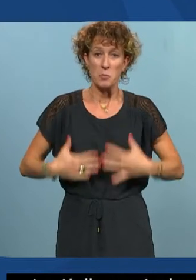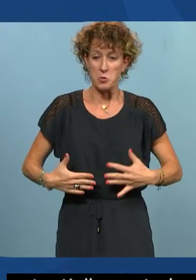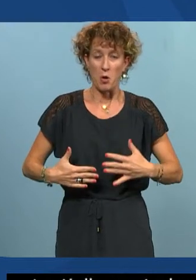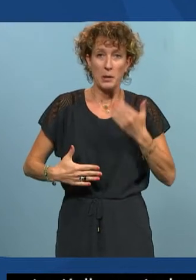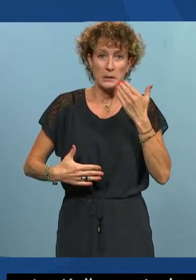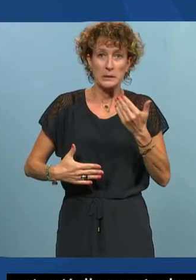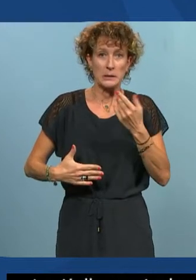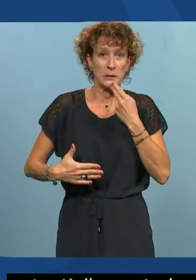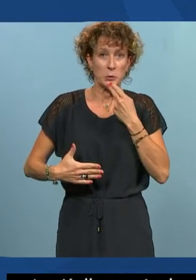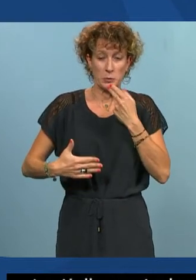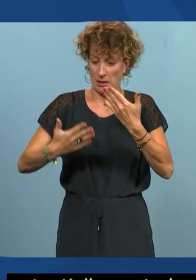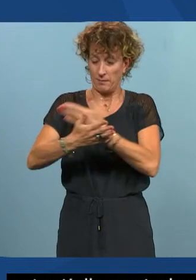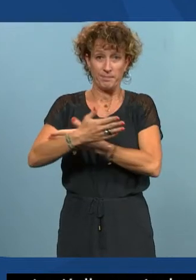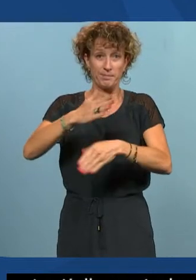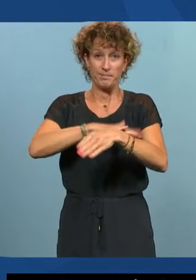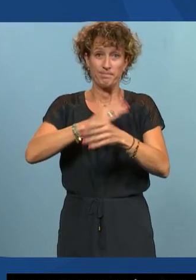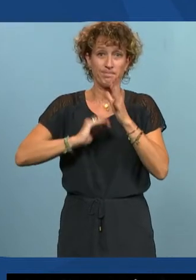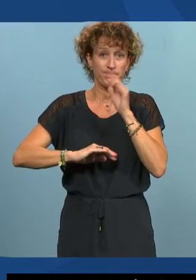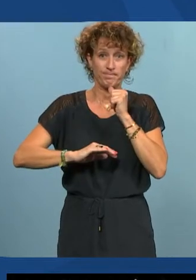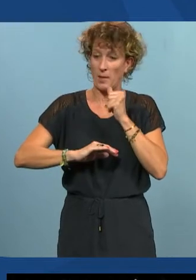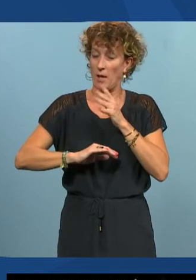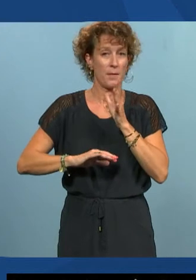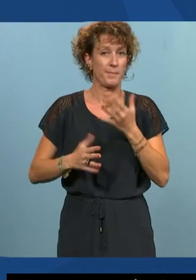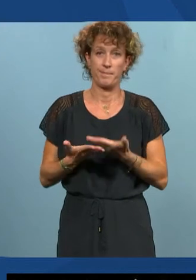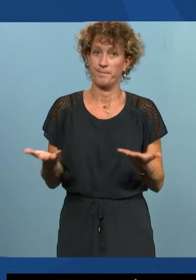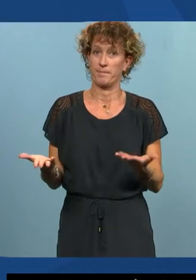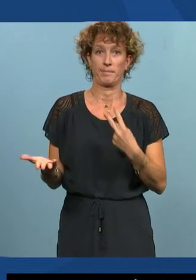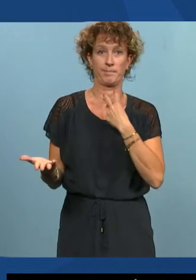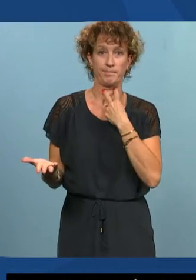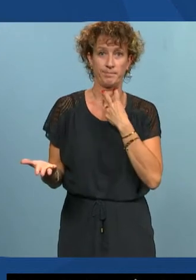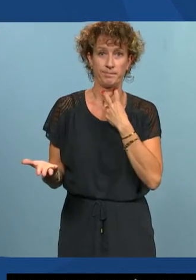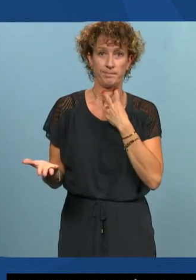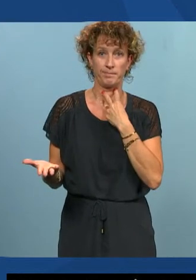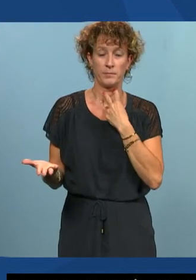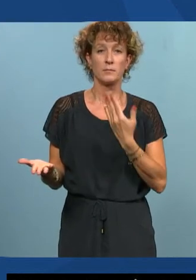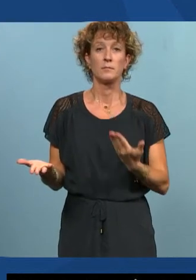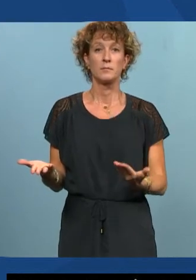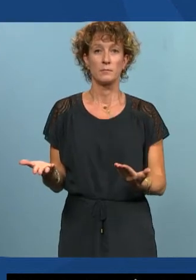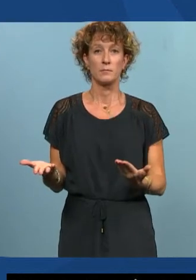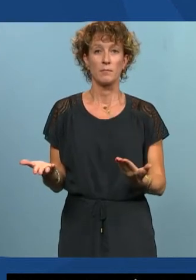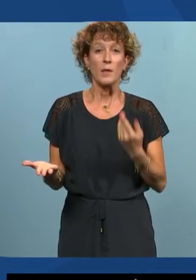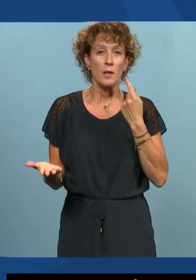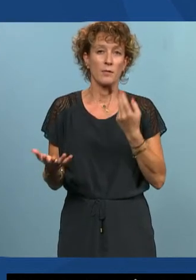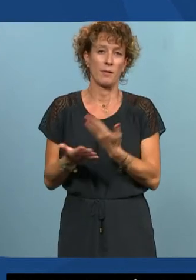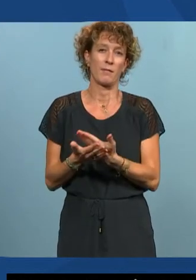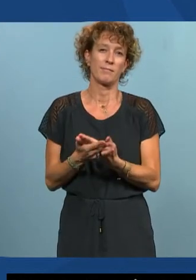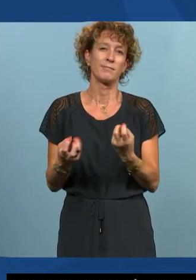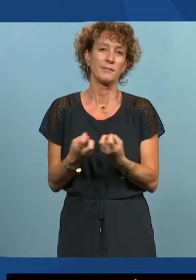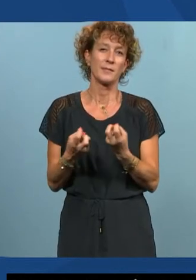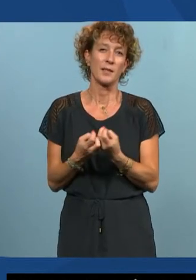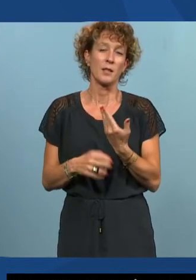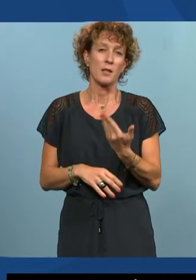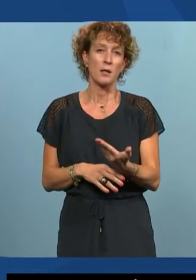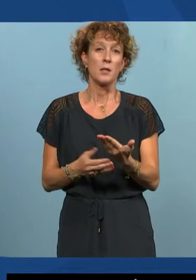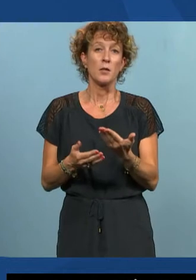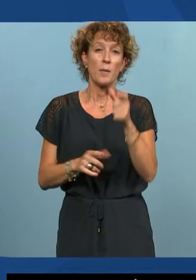'usage de ses membres supérieurs, on n'aura pas forcément la possibilité pour le faire également. Je prends un petit exemple. une